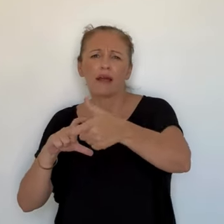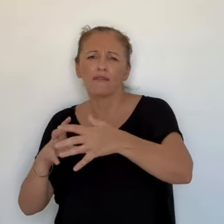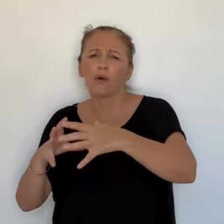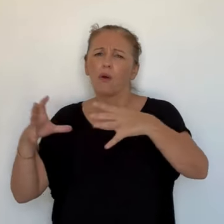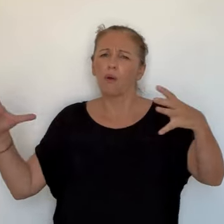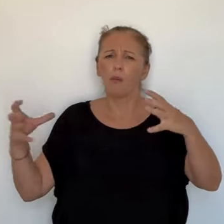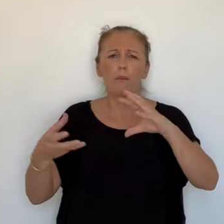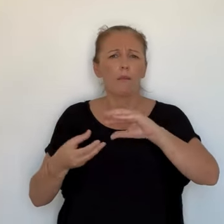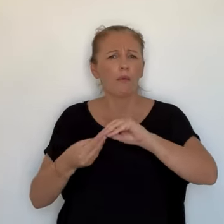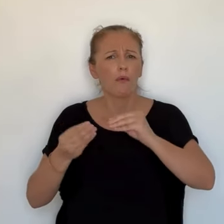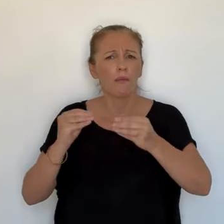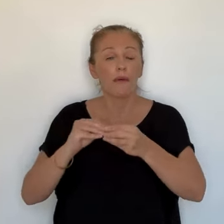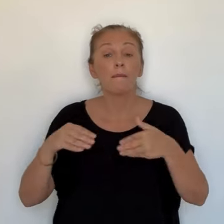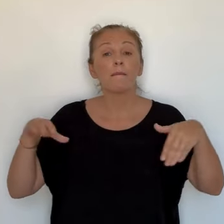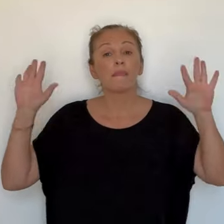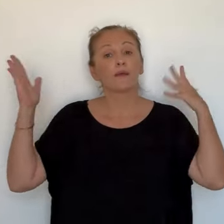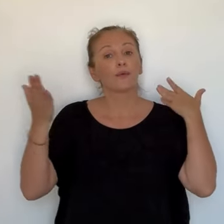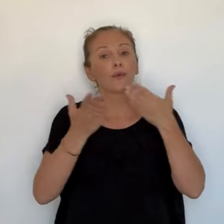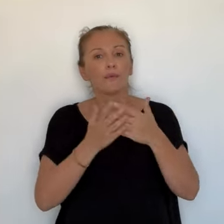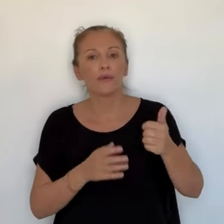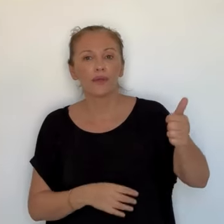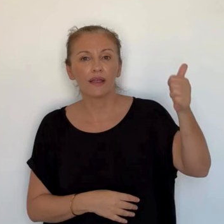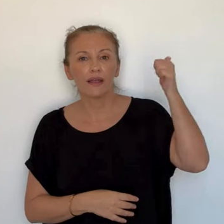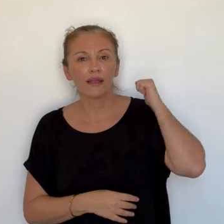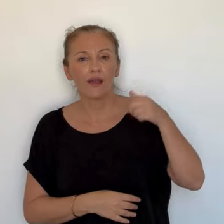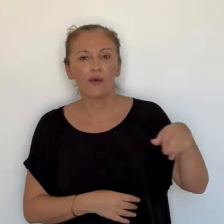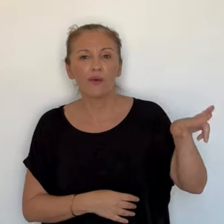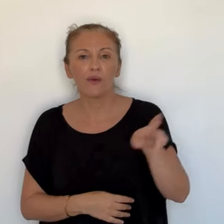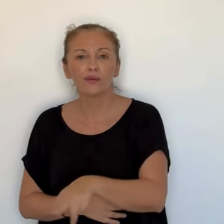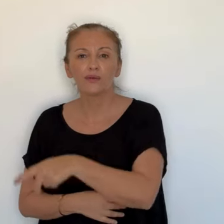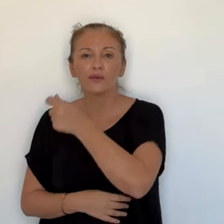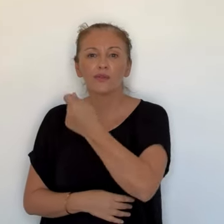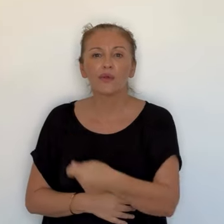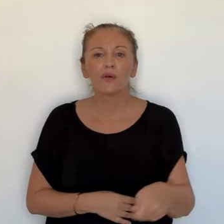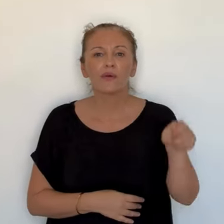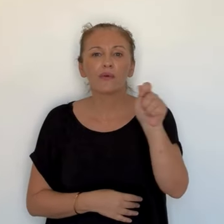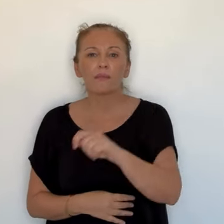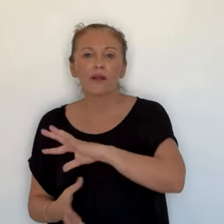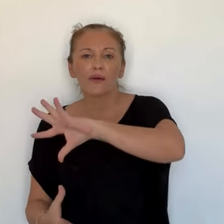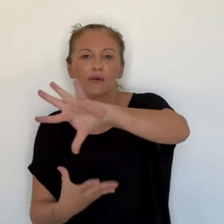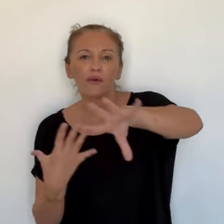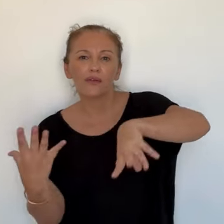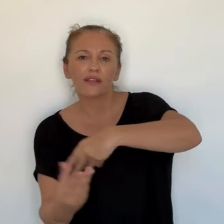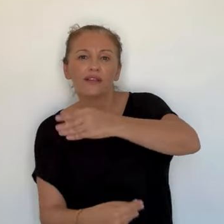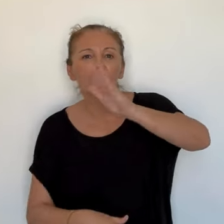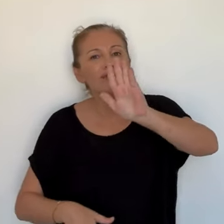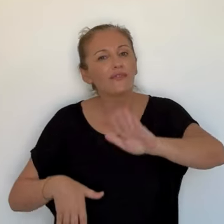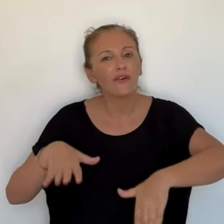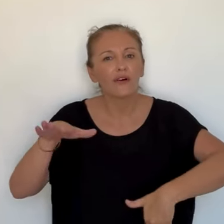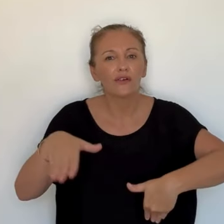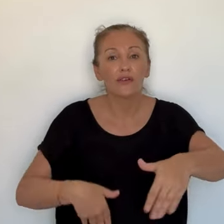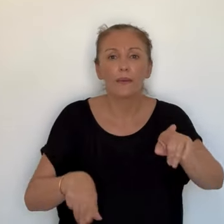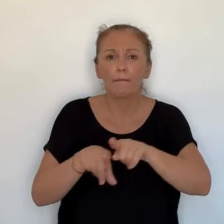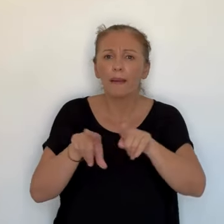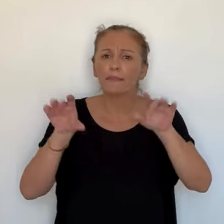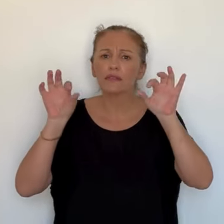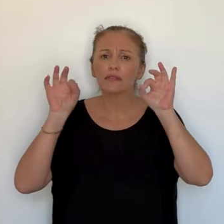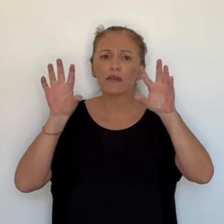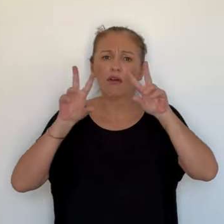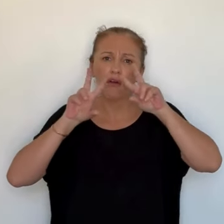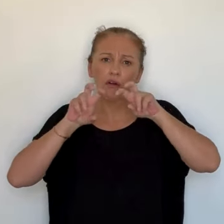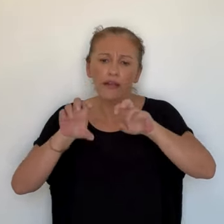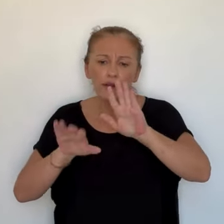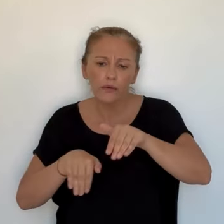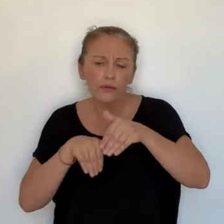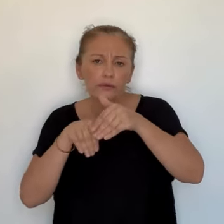un incendie de grande ampleur, causant de nombreux désagréments. Depuis hier, le service a repris. Dans le même temps, l'enquête pour déterminer